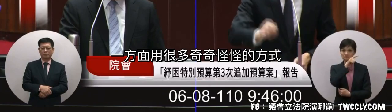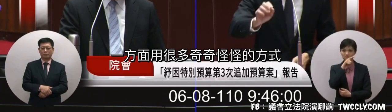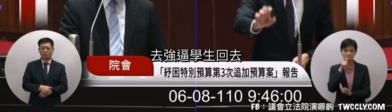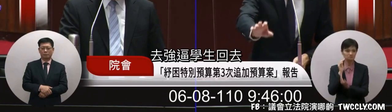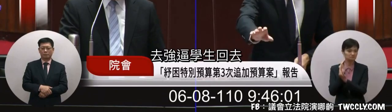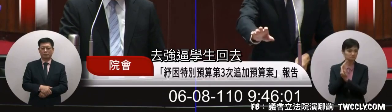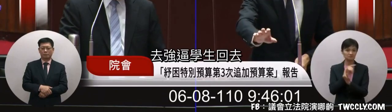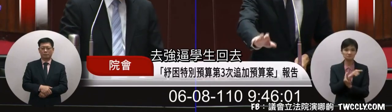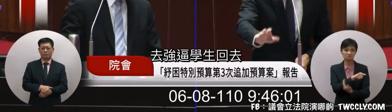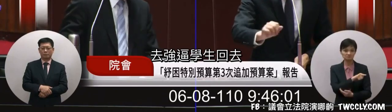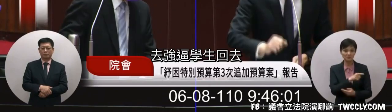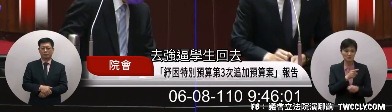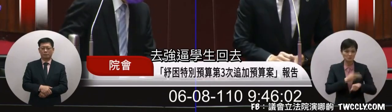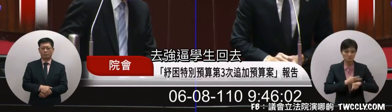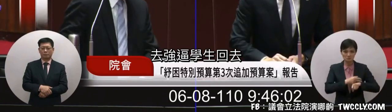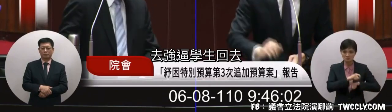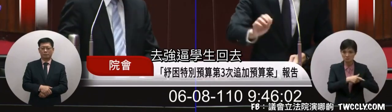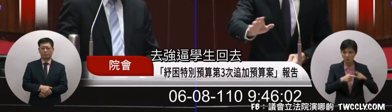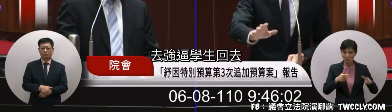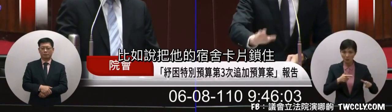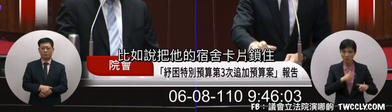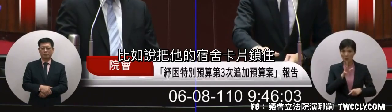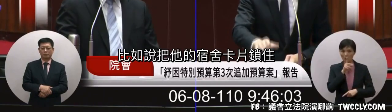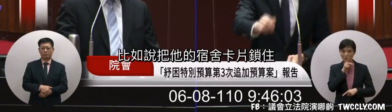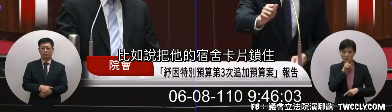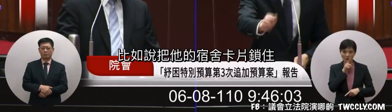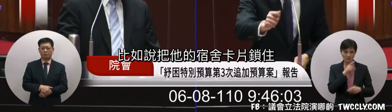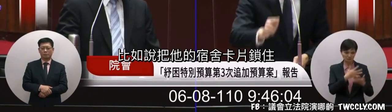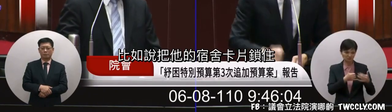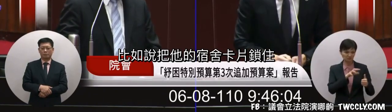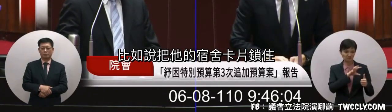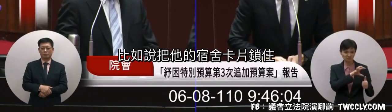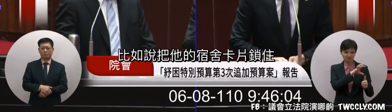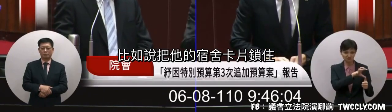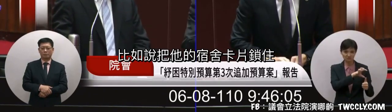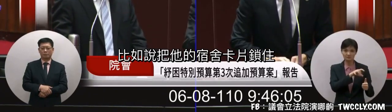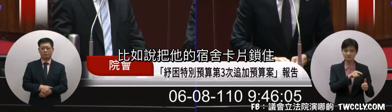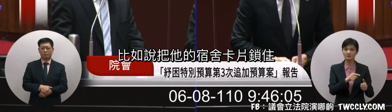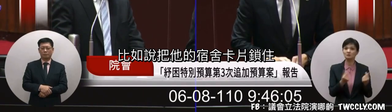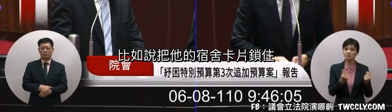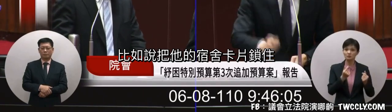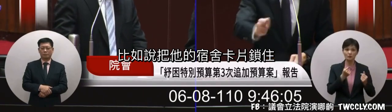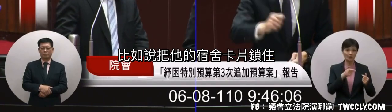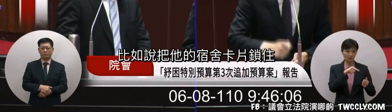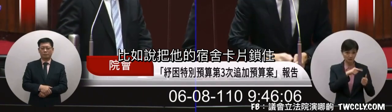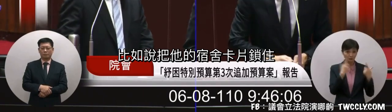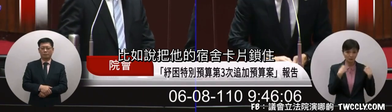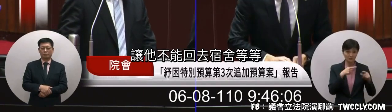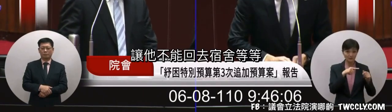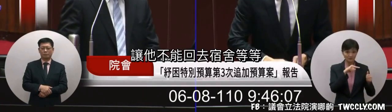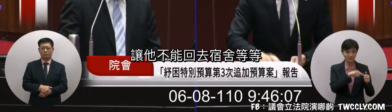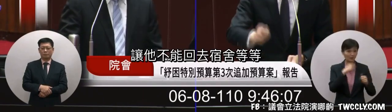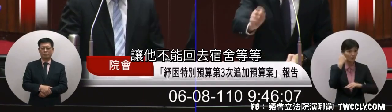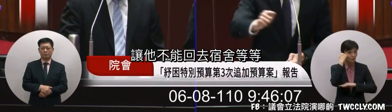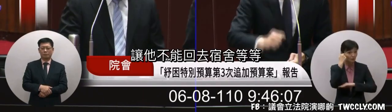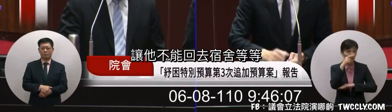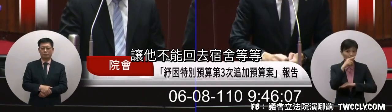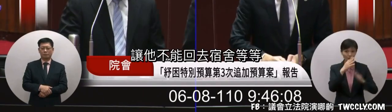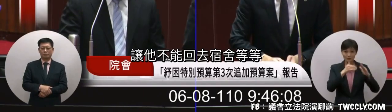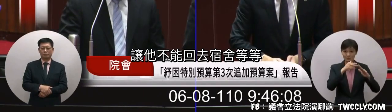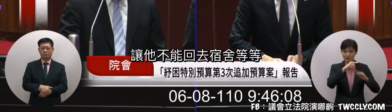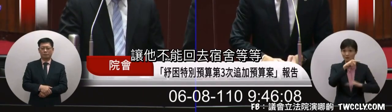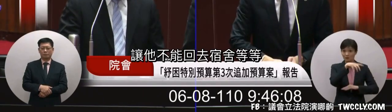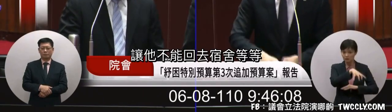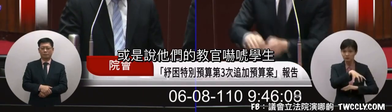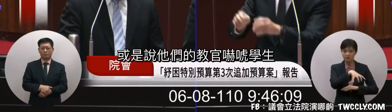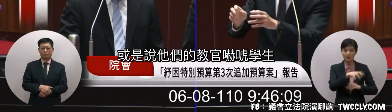的方式去強迫學生回去譬如說把他的這個縮車把他收掉讓他不能